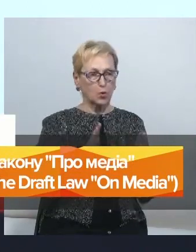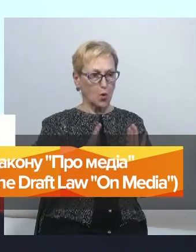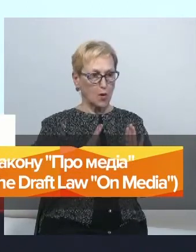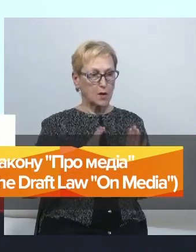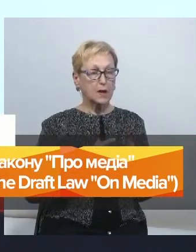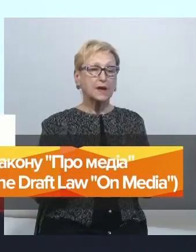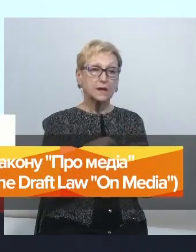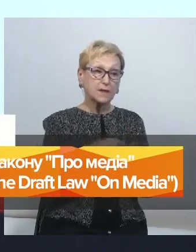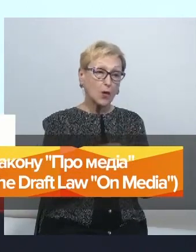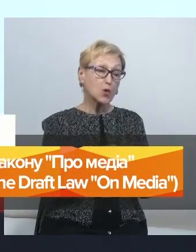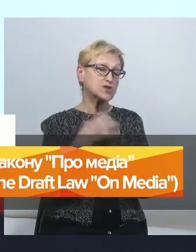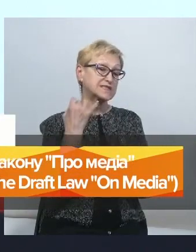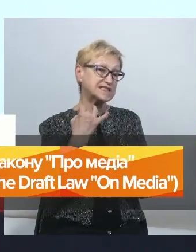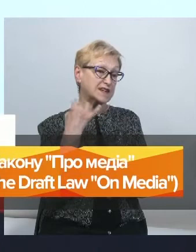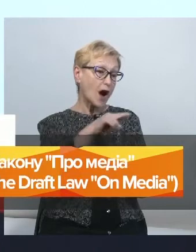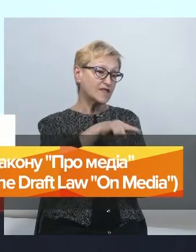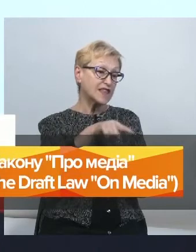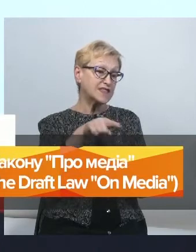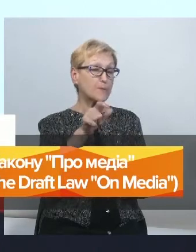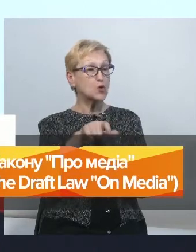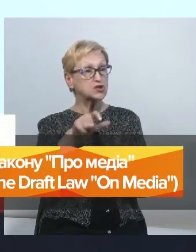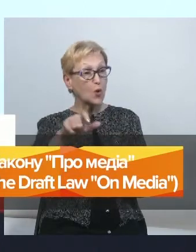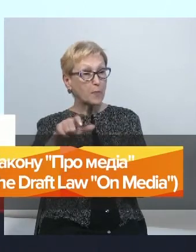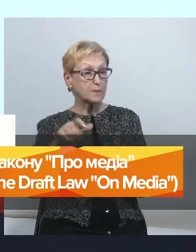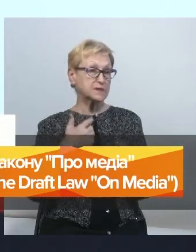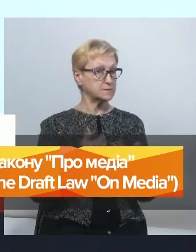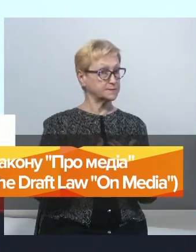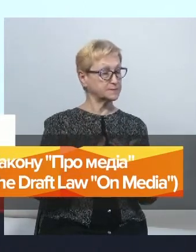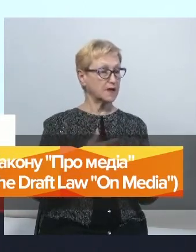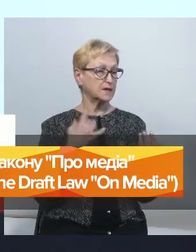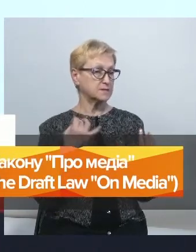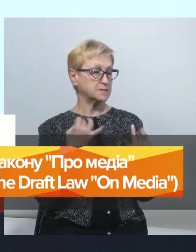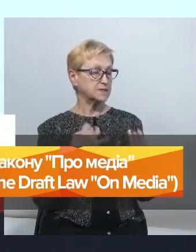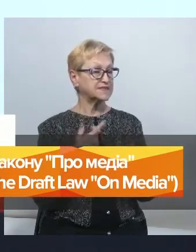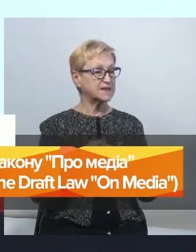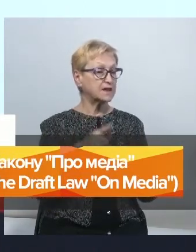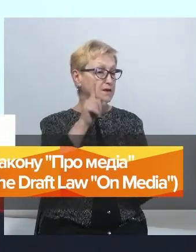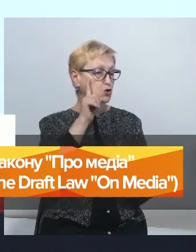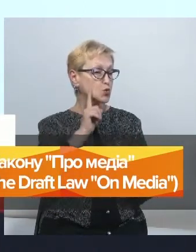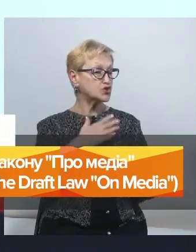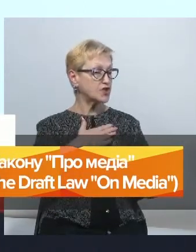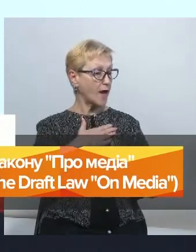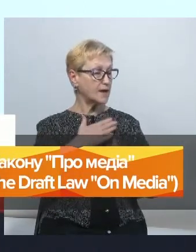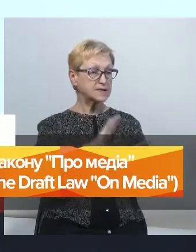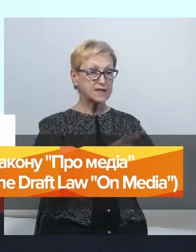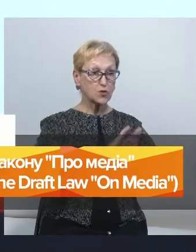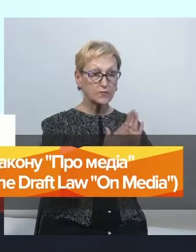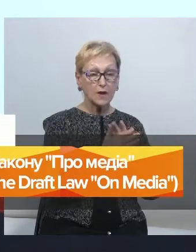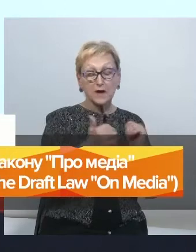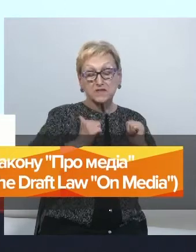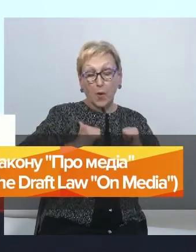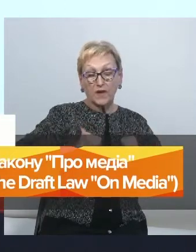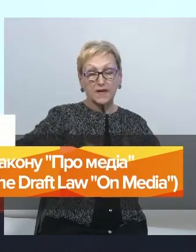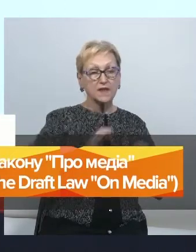зацікавленим особам здається і здавалося, що це дуже зручне становище, коли ти спокійно заробляєш